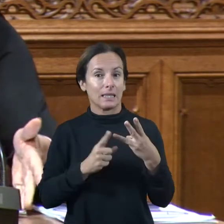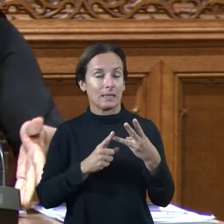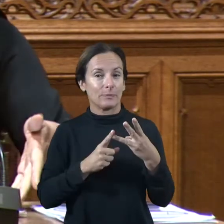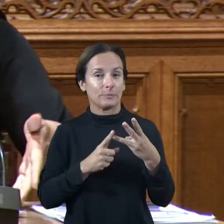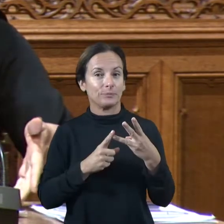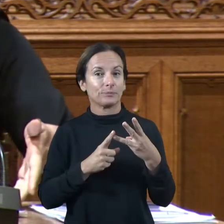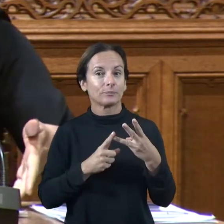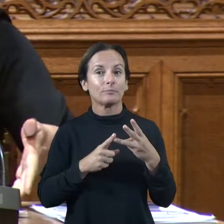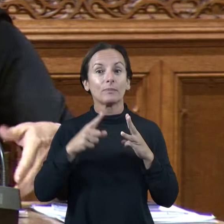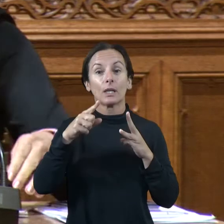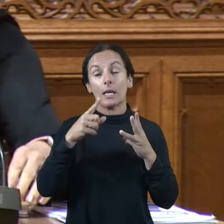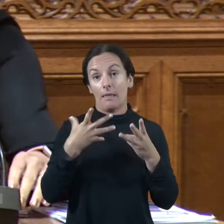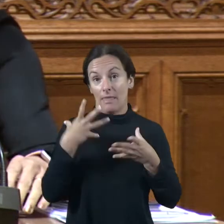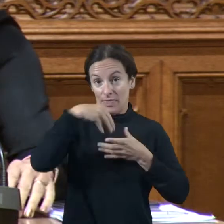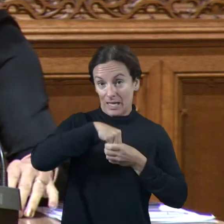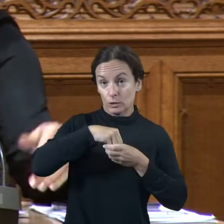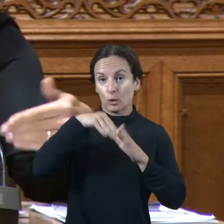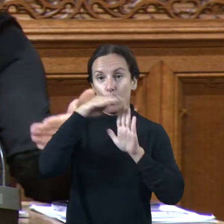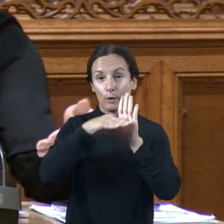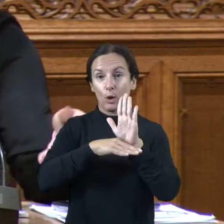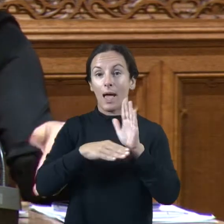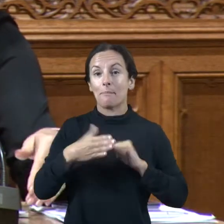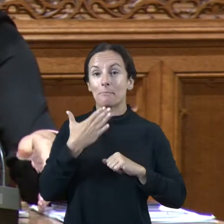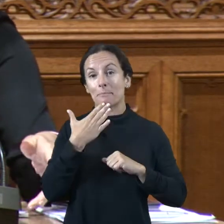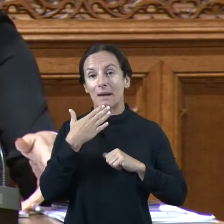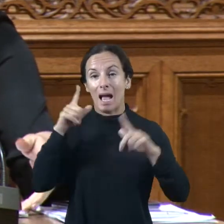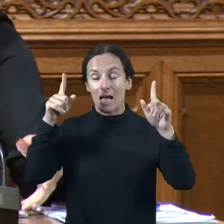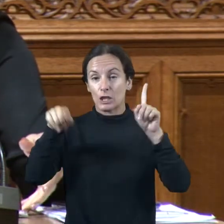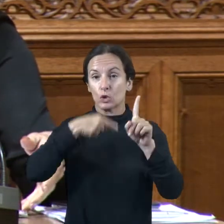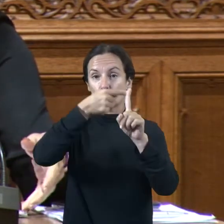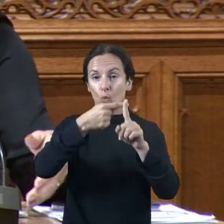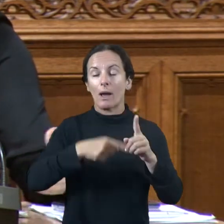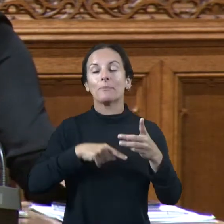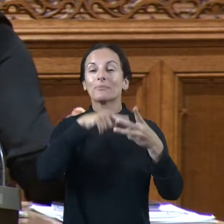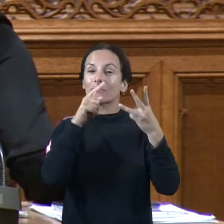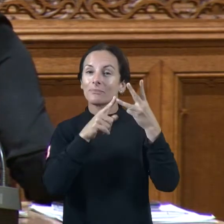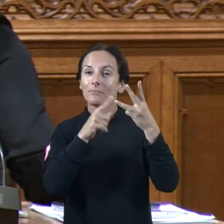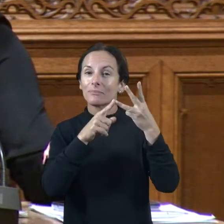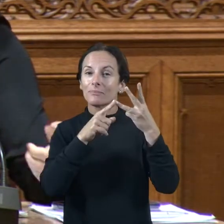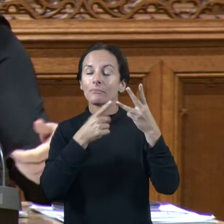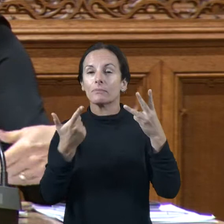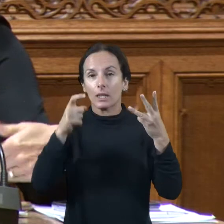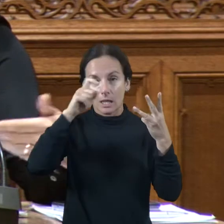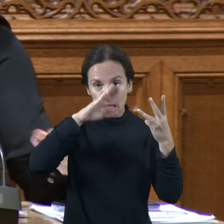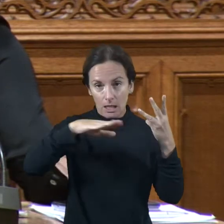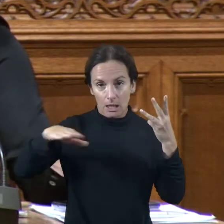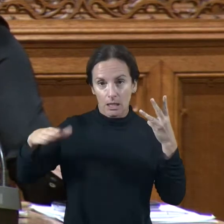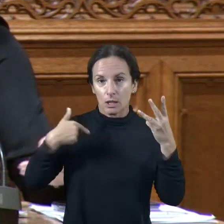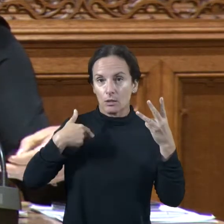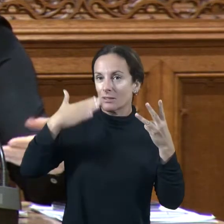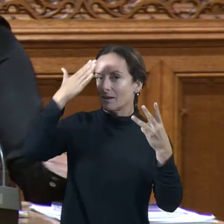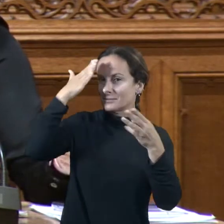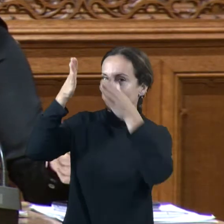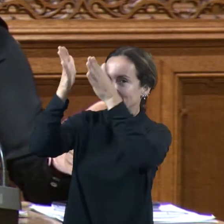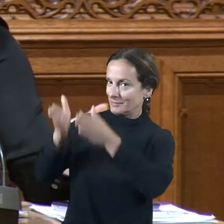amb que assumit i que ve arrel també de la demanda de tot esteixit és el fet que els nens tenen uns referents en